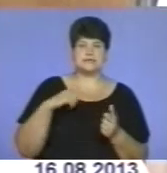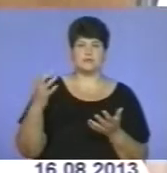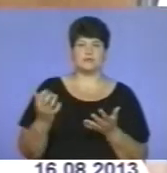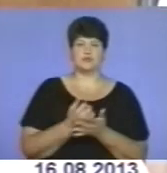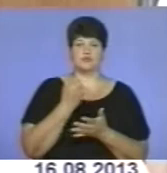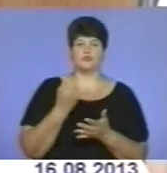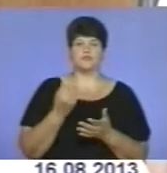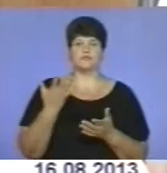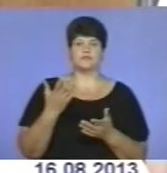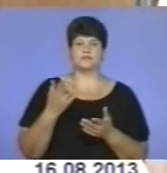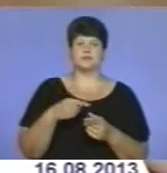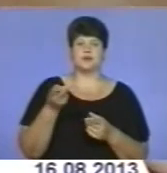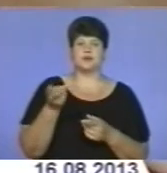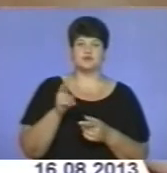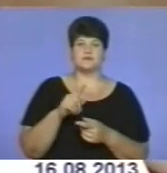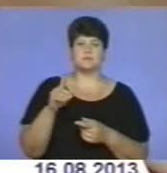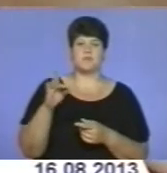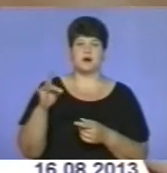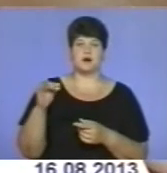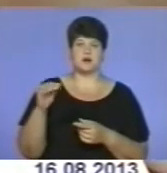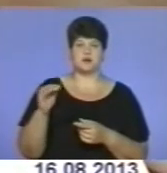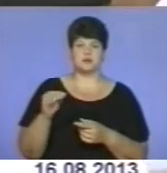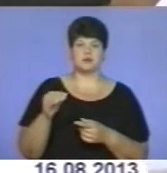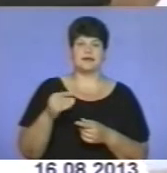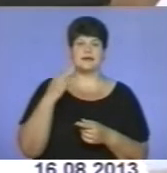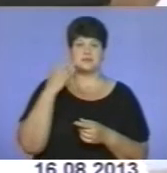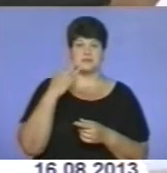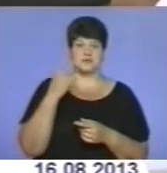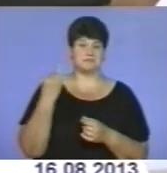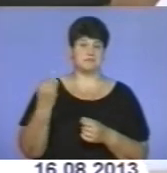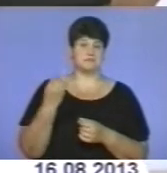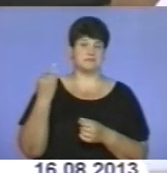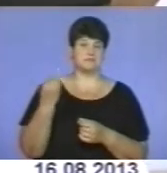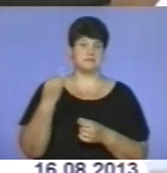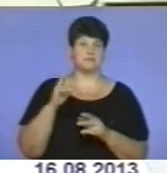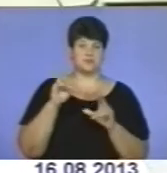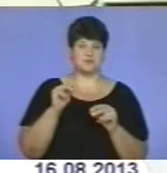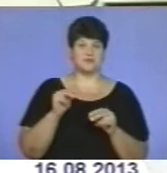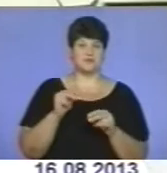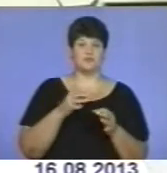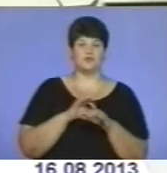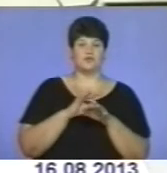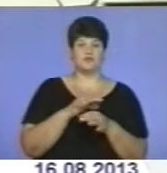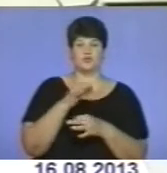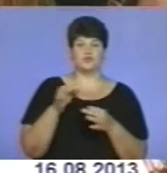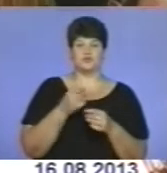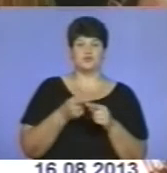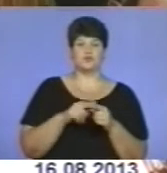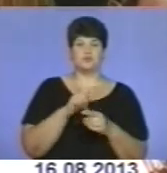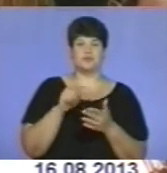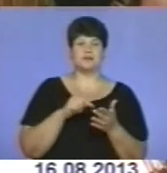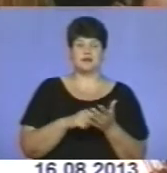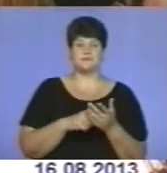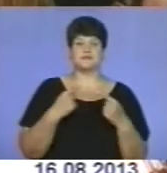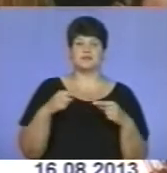ази автомобільної справи, прийшов з Баражчанин. Ідея полковника міліції зацікавила, пообіцяв провести консультації з цього питання. Серед